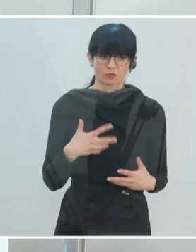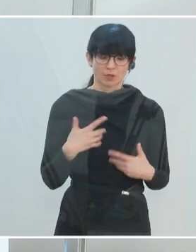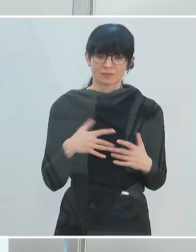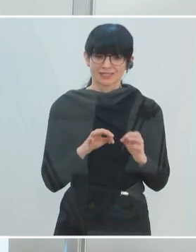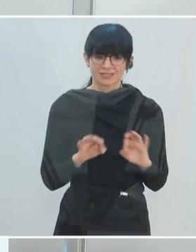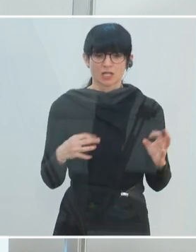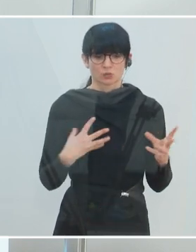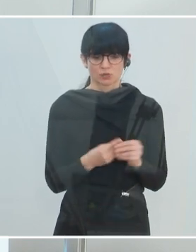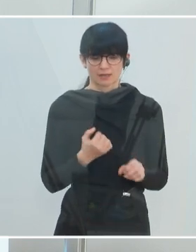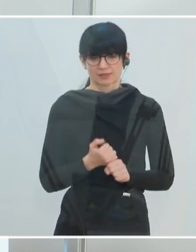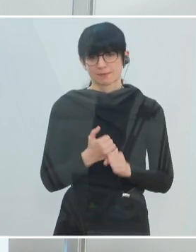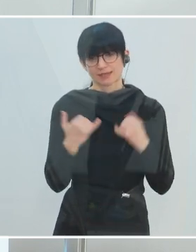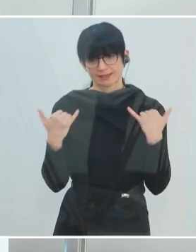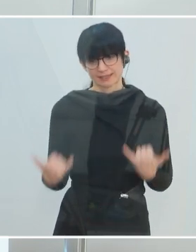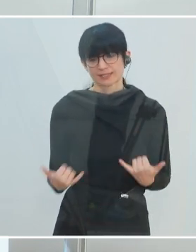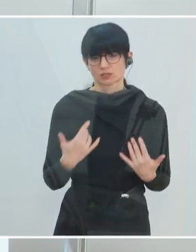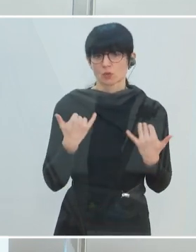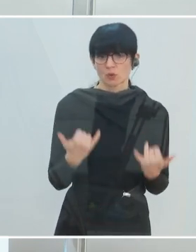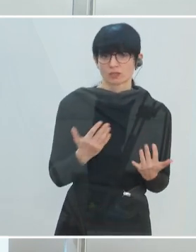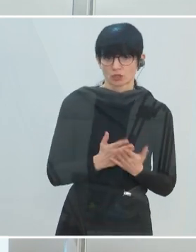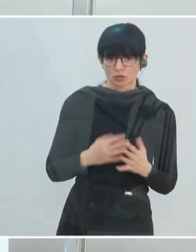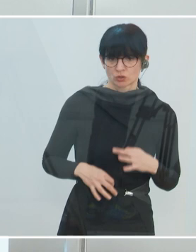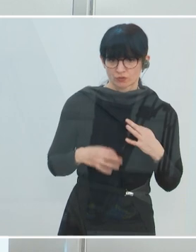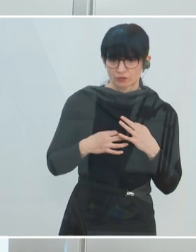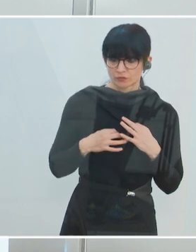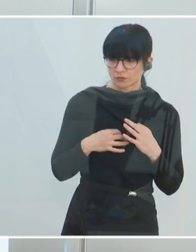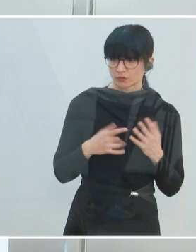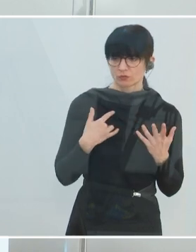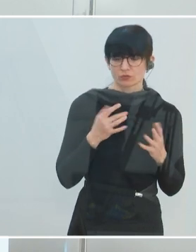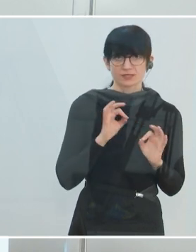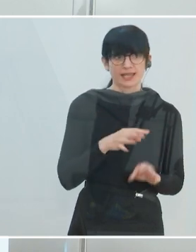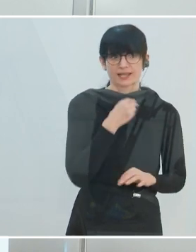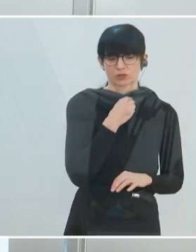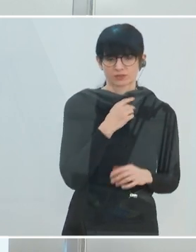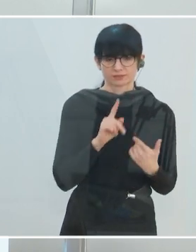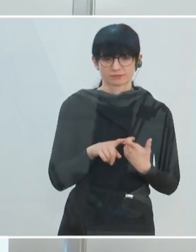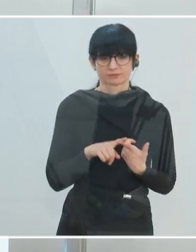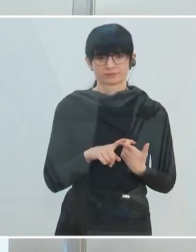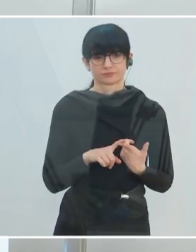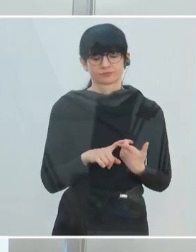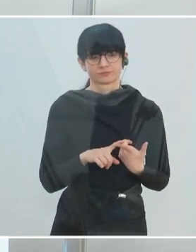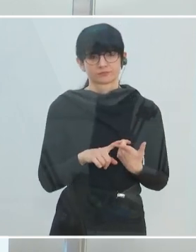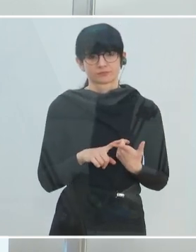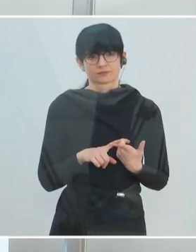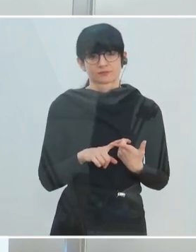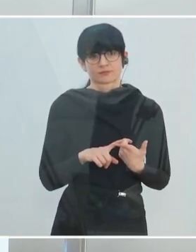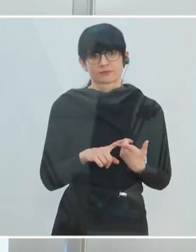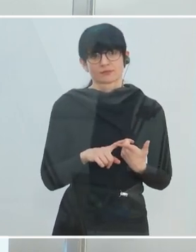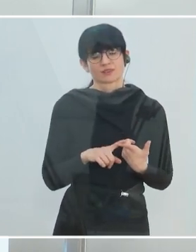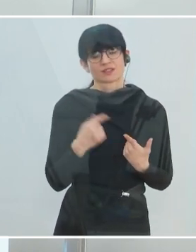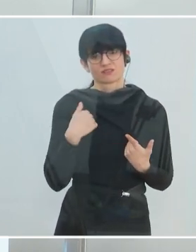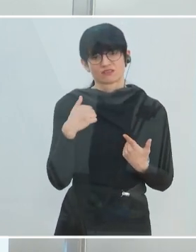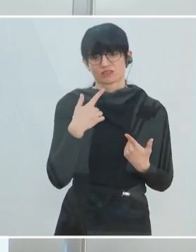sehr auf diese Zusammenarbeit. Ich habe das schon heute in der Früh sehr genossen. Der zweite Punkt ist die Klausel. Also, wir